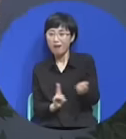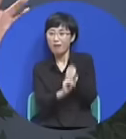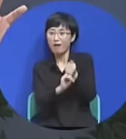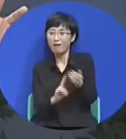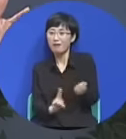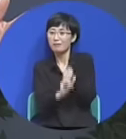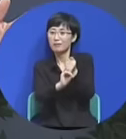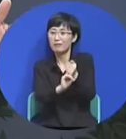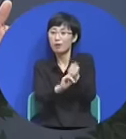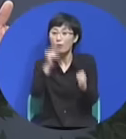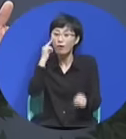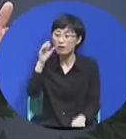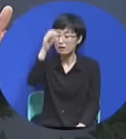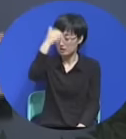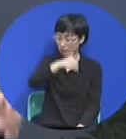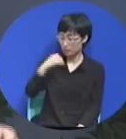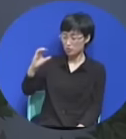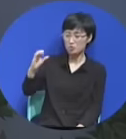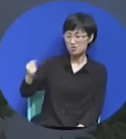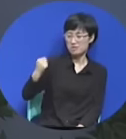세력들이 다 무너진 거예요.